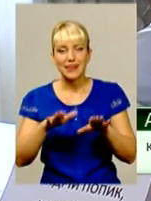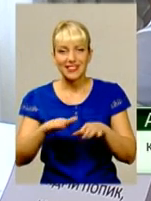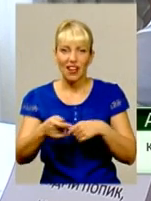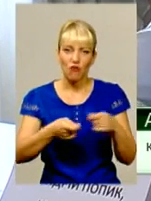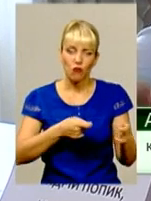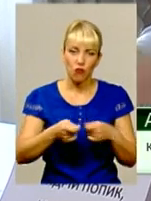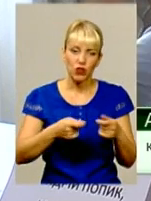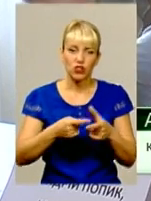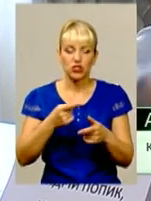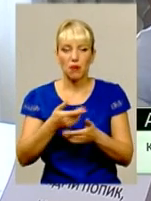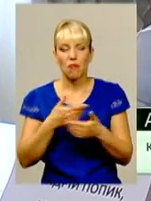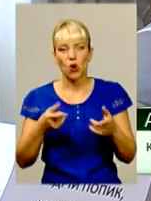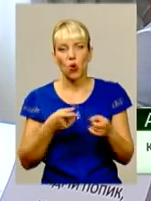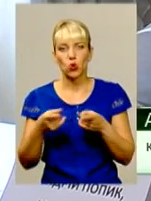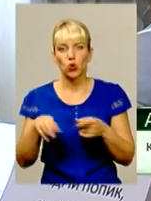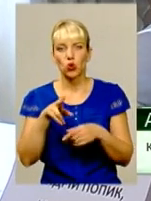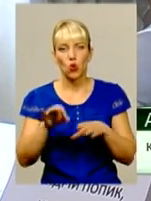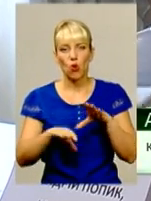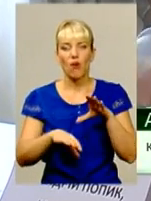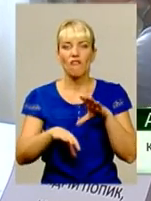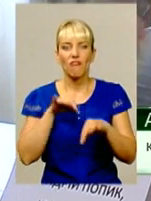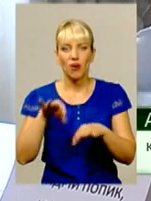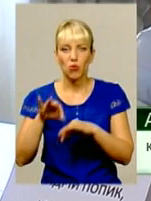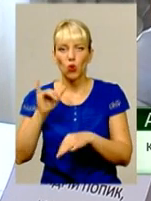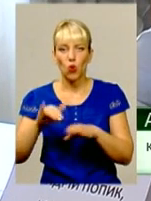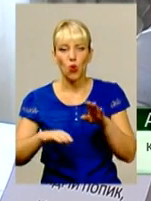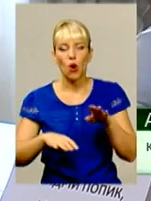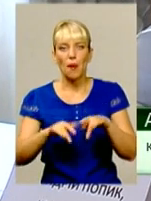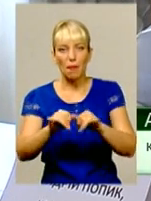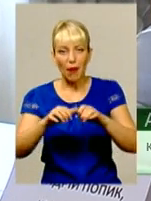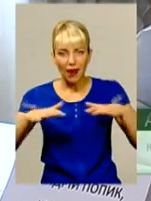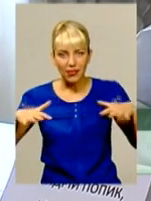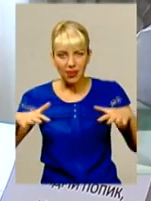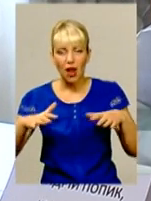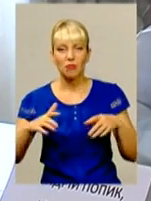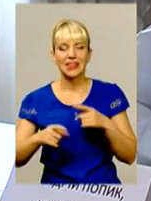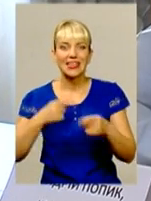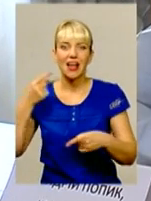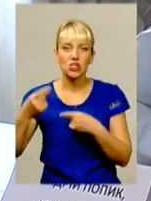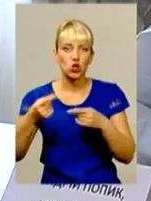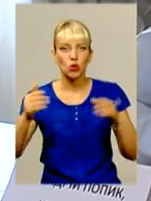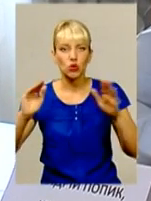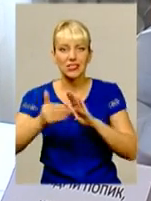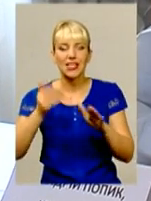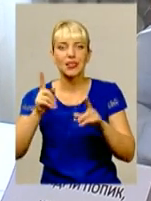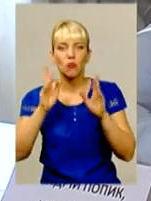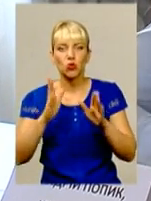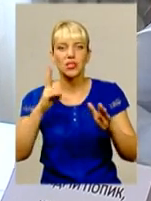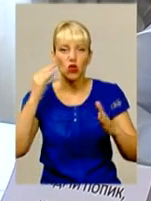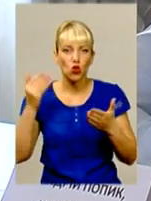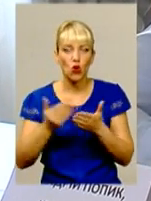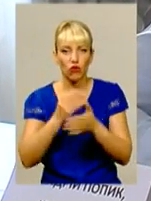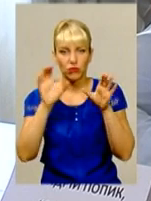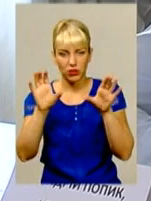вони готуються до виборів в парламент. Від наступного скликання, які, можливо, будуть за іншим законодавством, теж